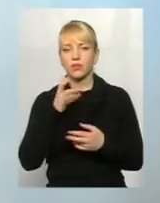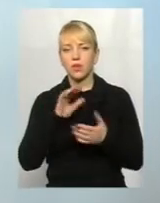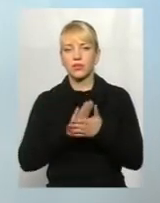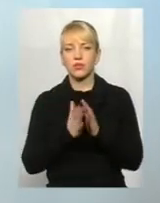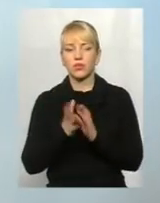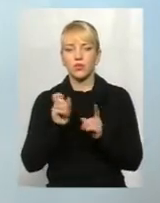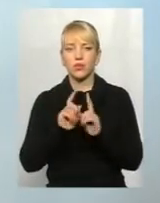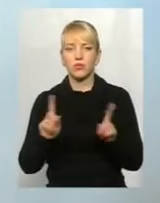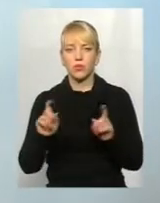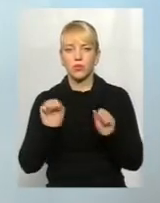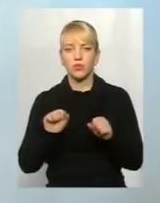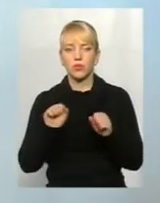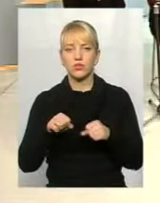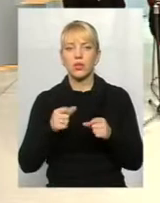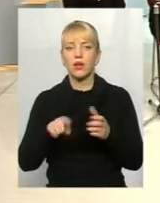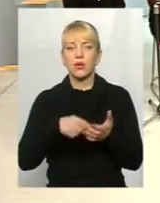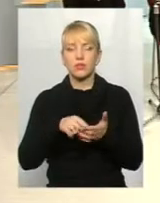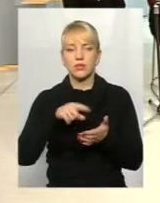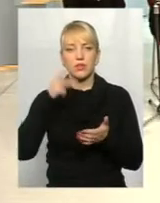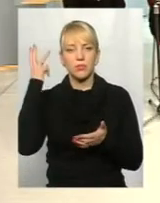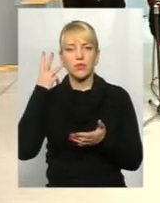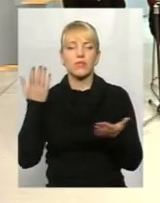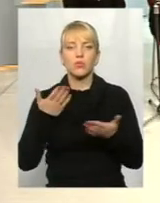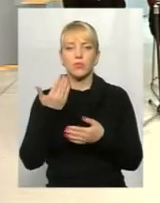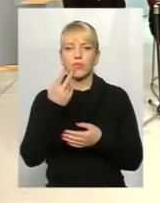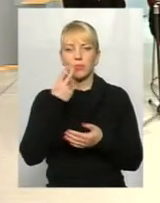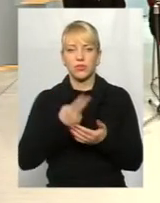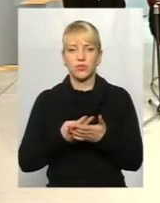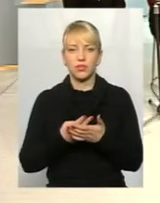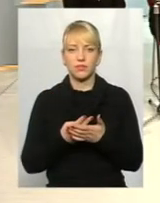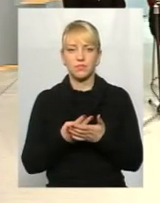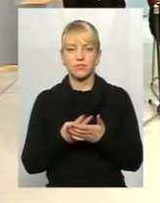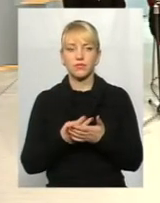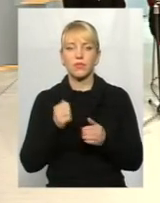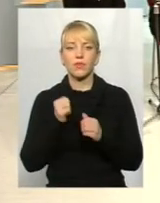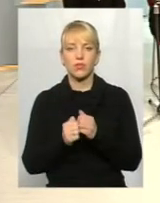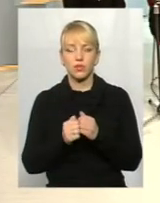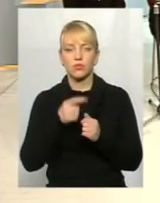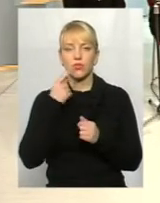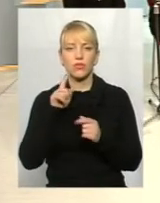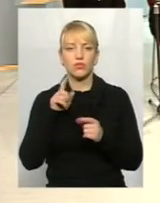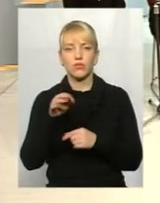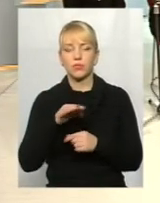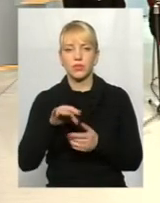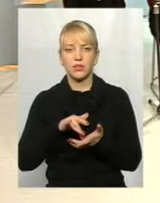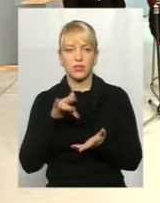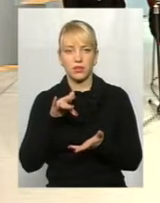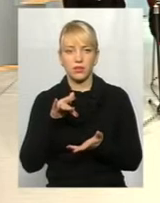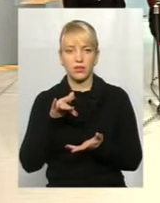на особливість, можливо, в містах Хмельницького, в чому бачите її? Часто говорять, що в обласних центрах